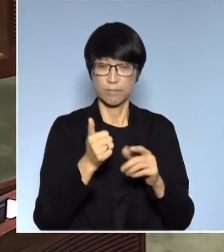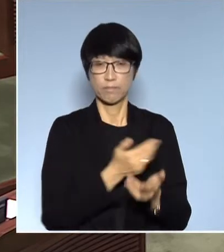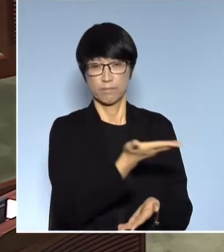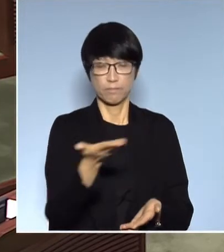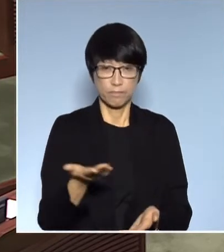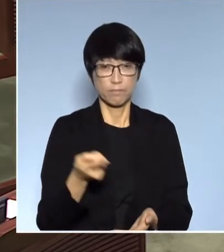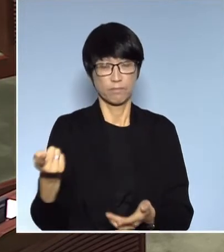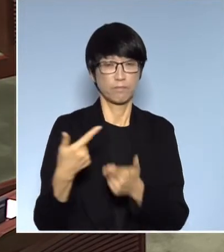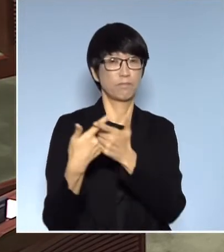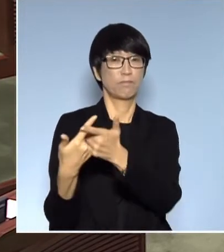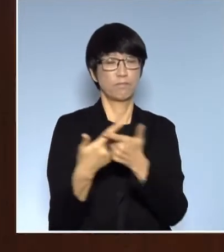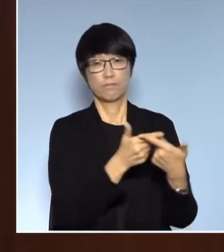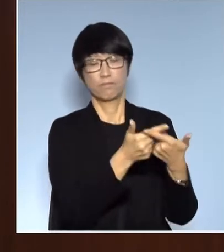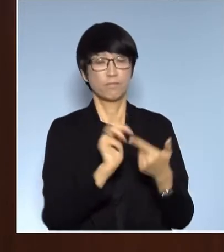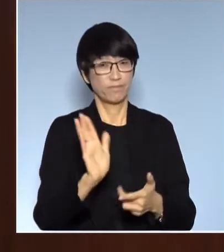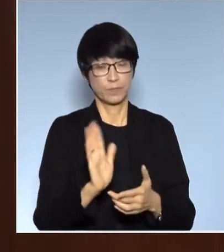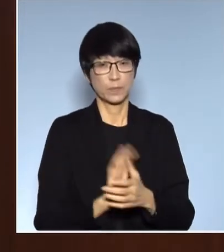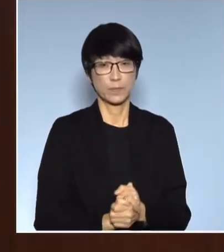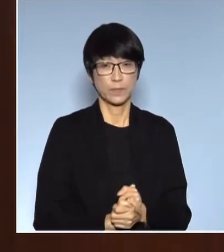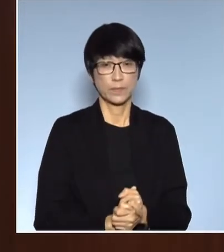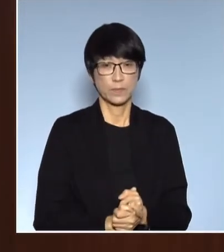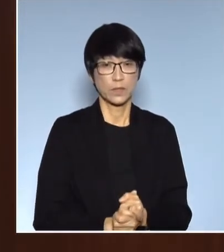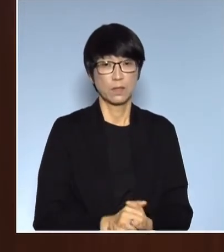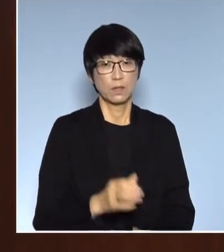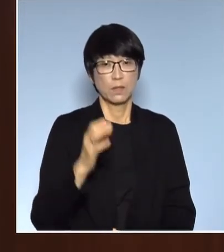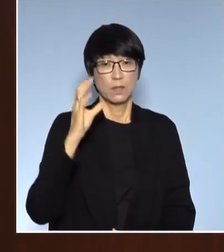這裏你又你講我又我說了多謝主席周浦定議員